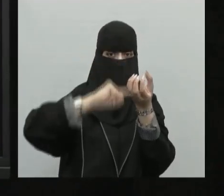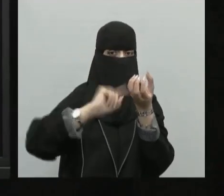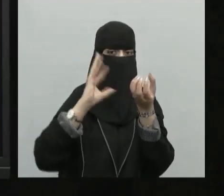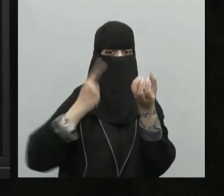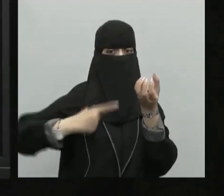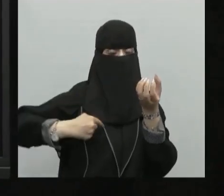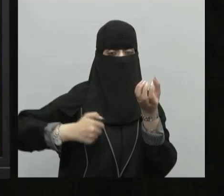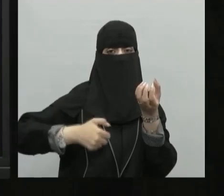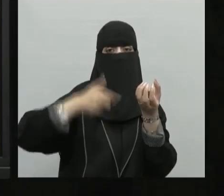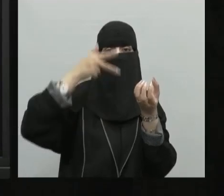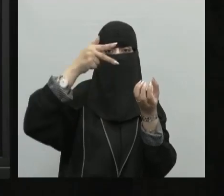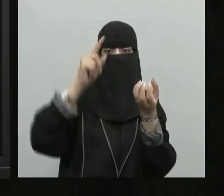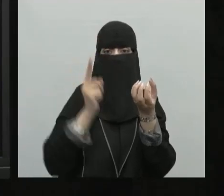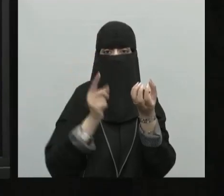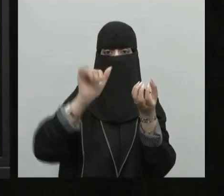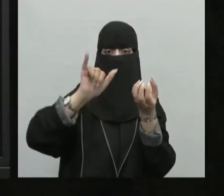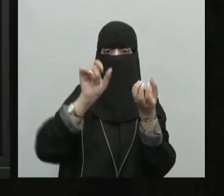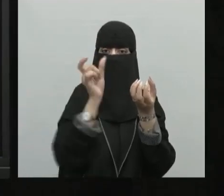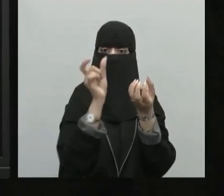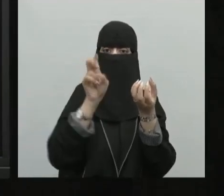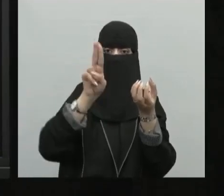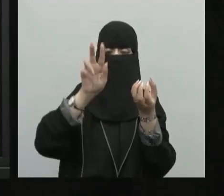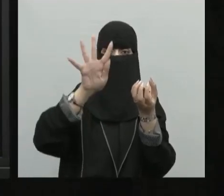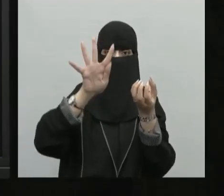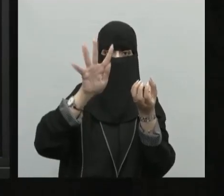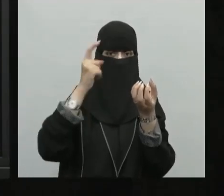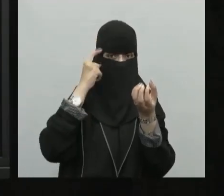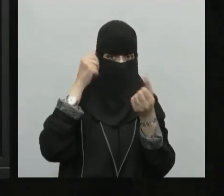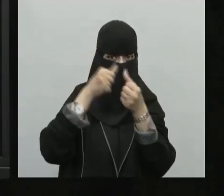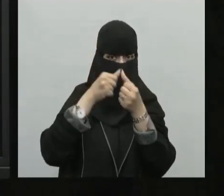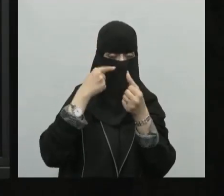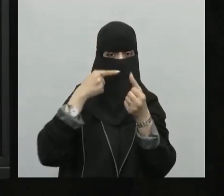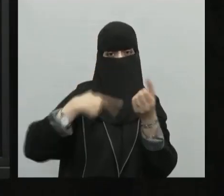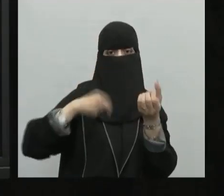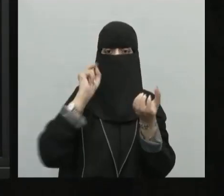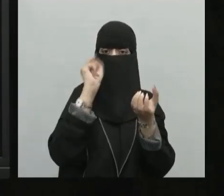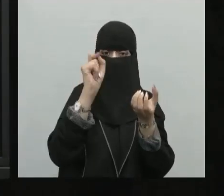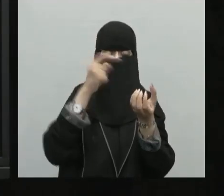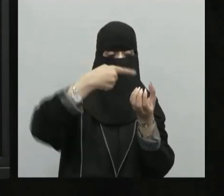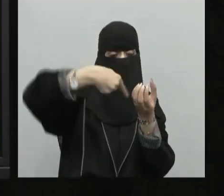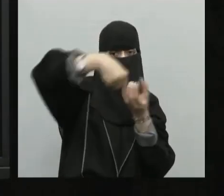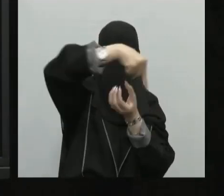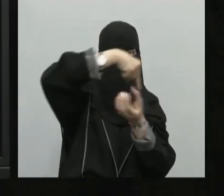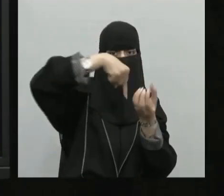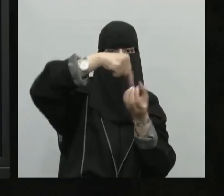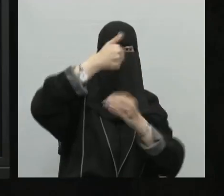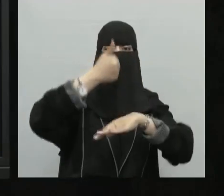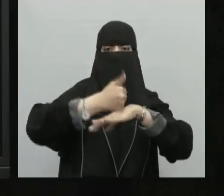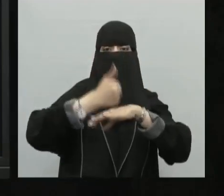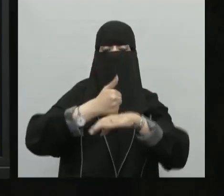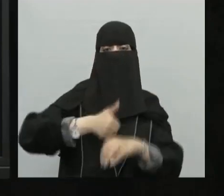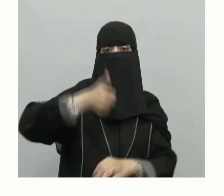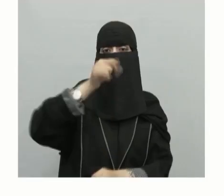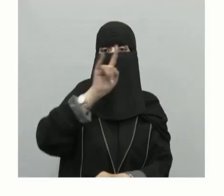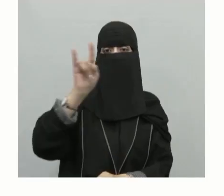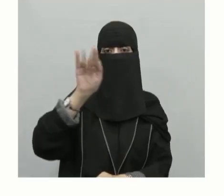غيرنتش بينما دوائر العرض هو خط الاستواء ودرجته أيضا صفر